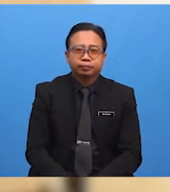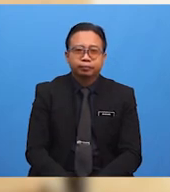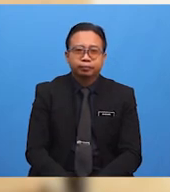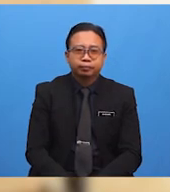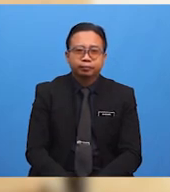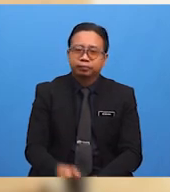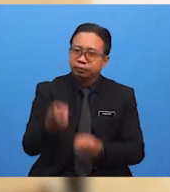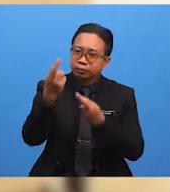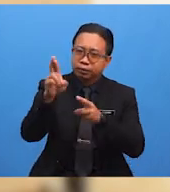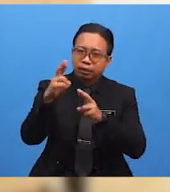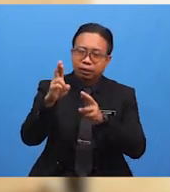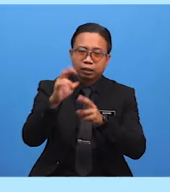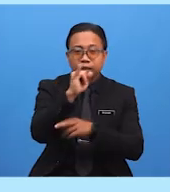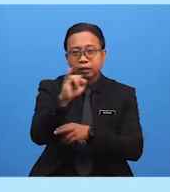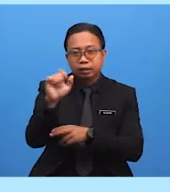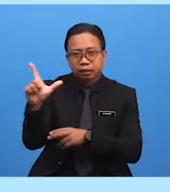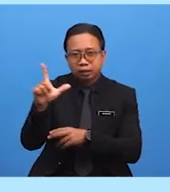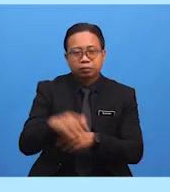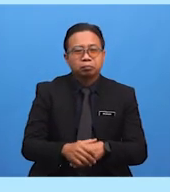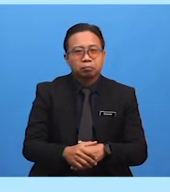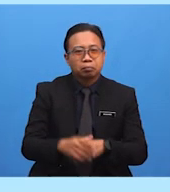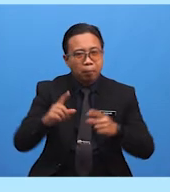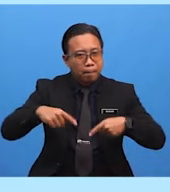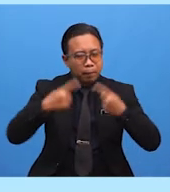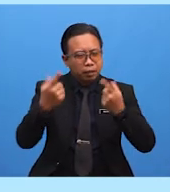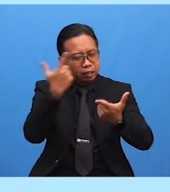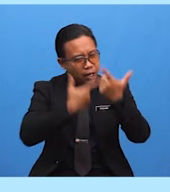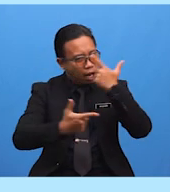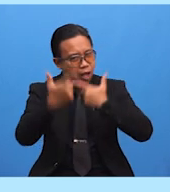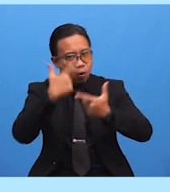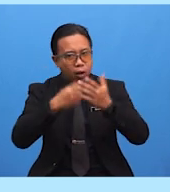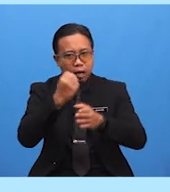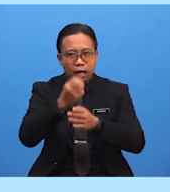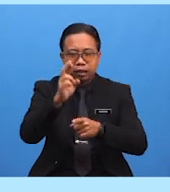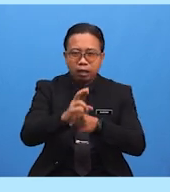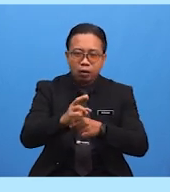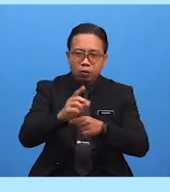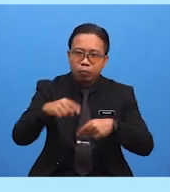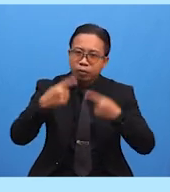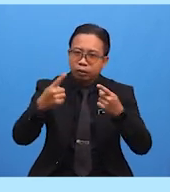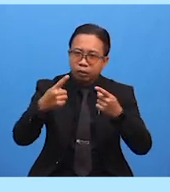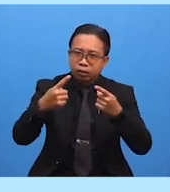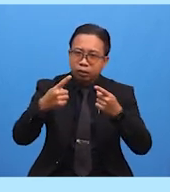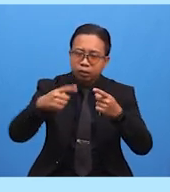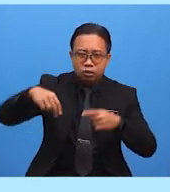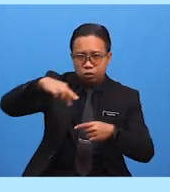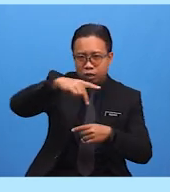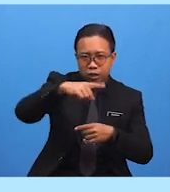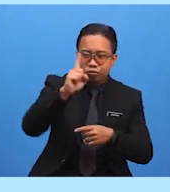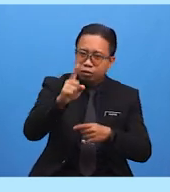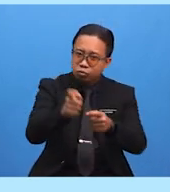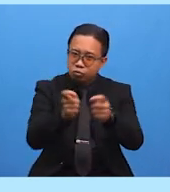Rehlah ialah pergi melawat atau berkunjung ke sesuatu